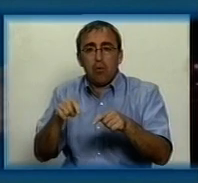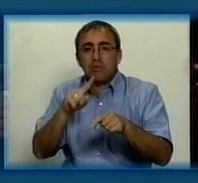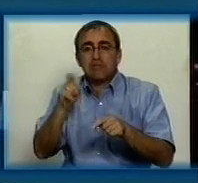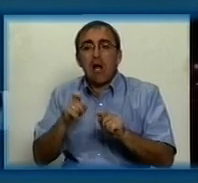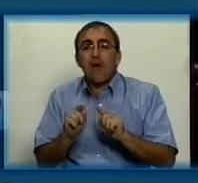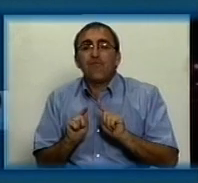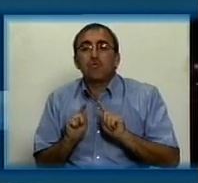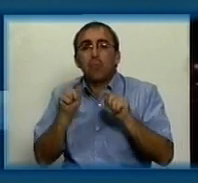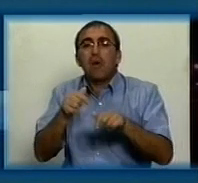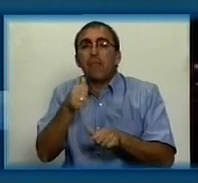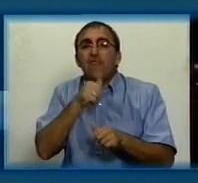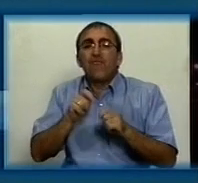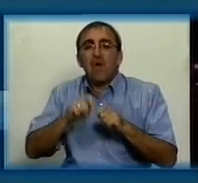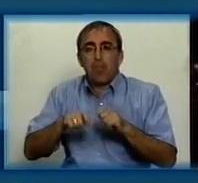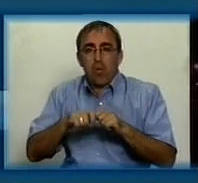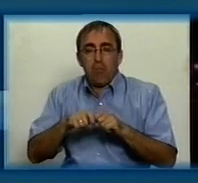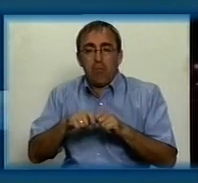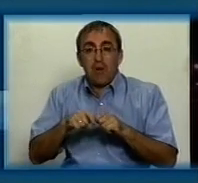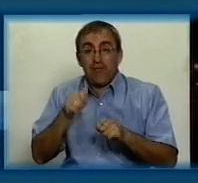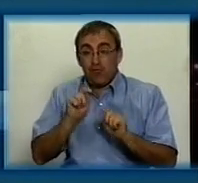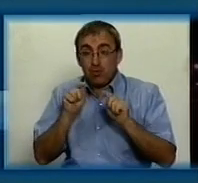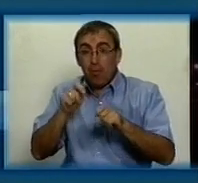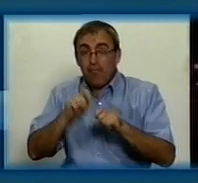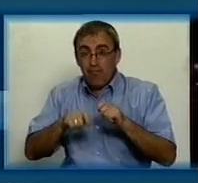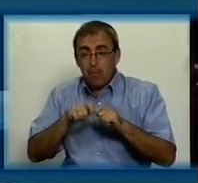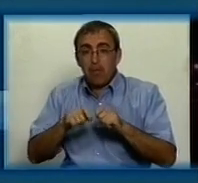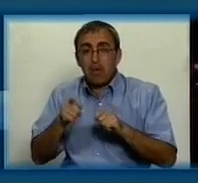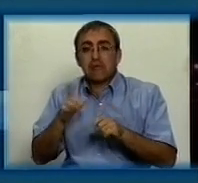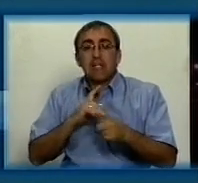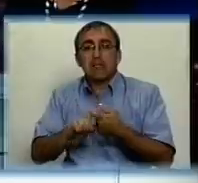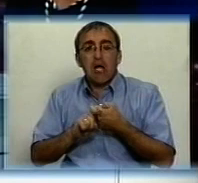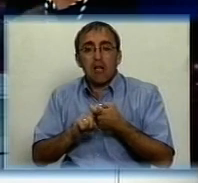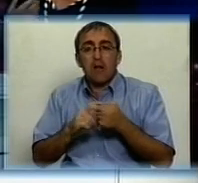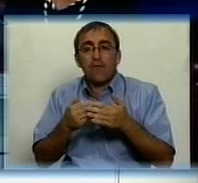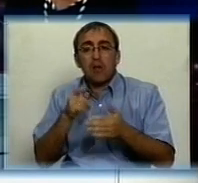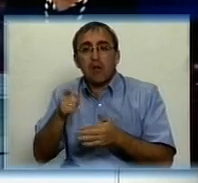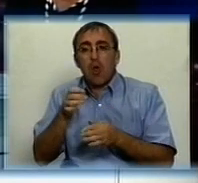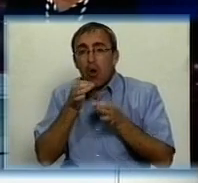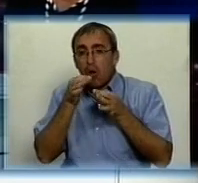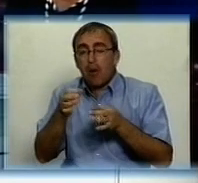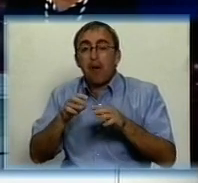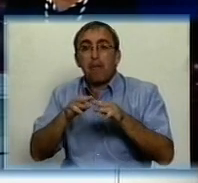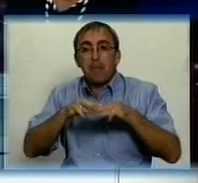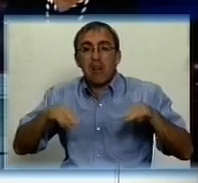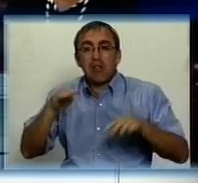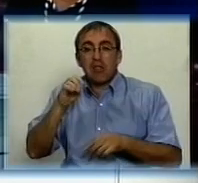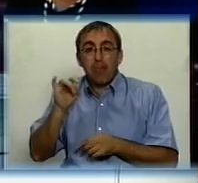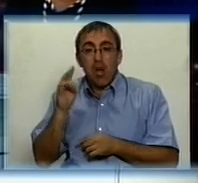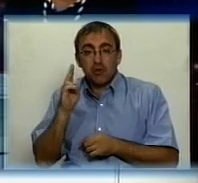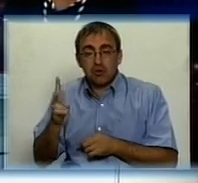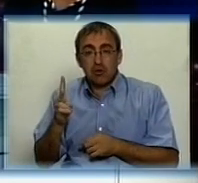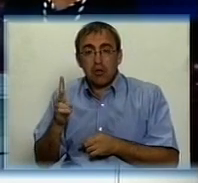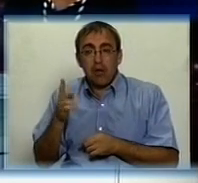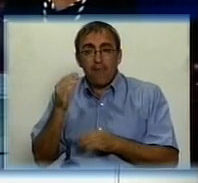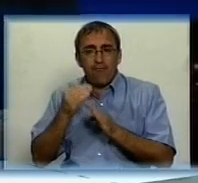випробуванням, як це називається? Ну, вступні випробування мається на увазі, все-таки це залежить від того, що говорили міністр Табачник, автономія вишів.